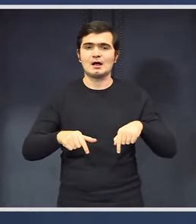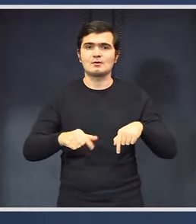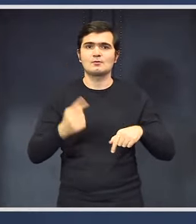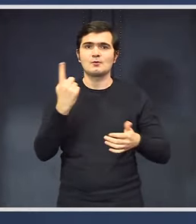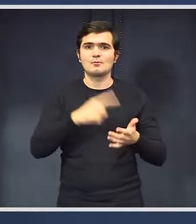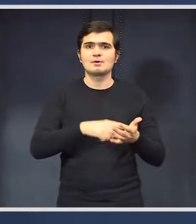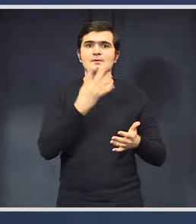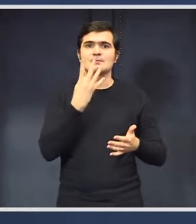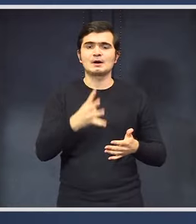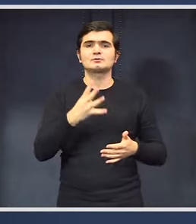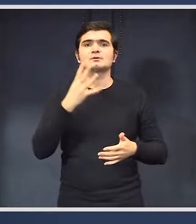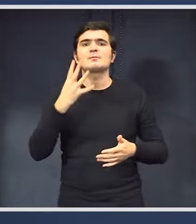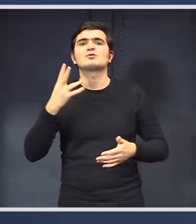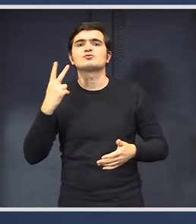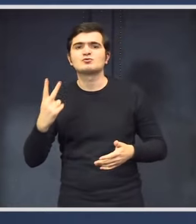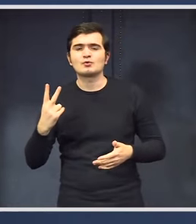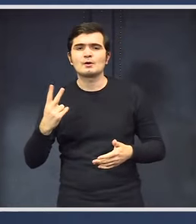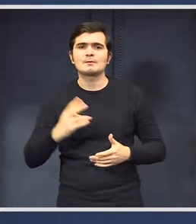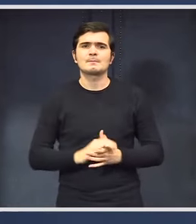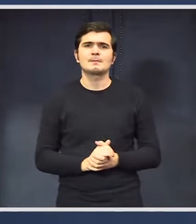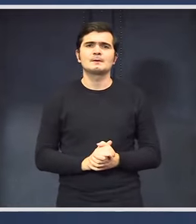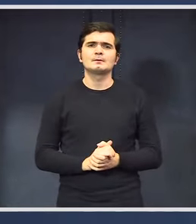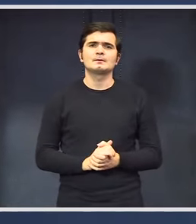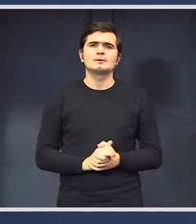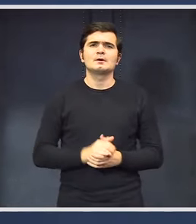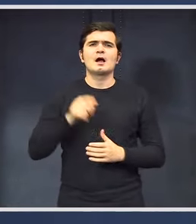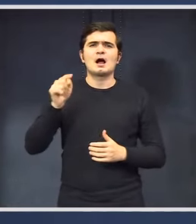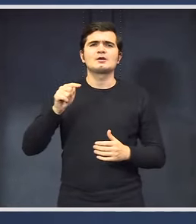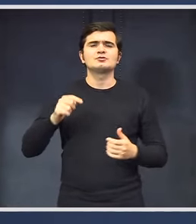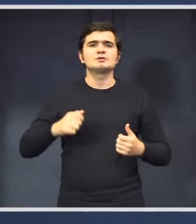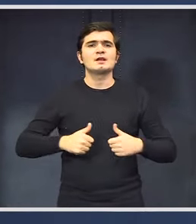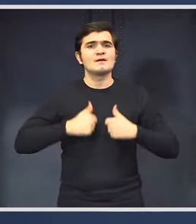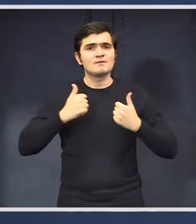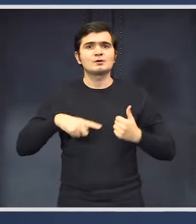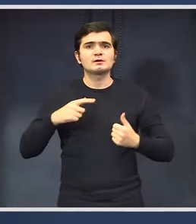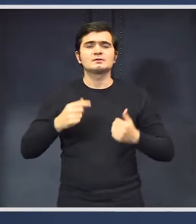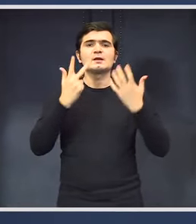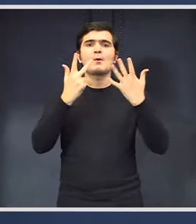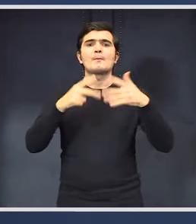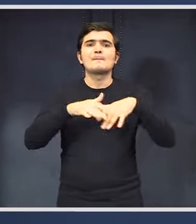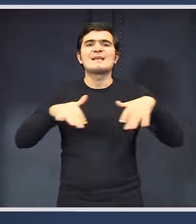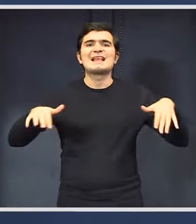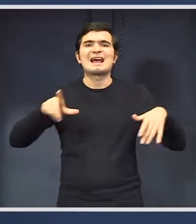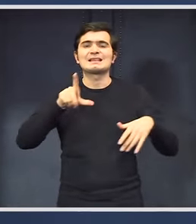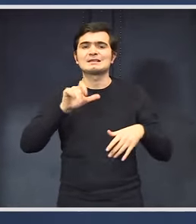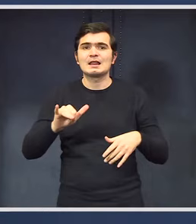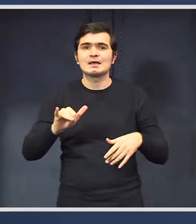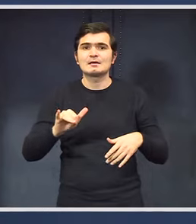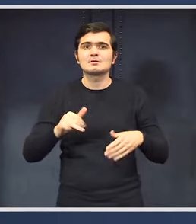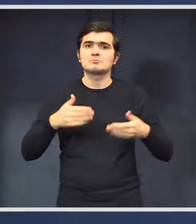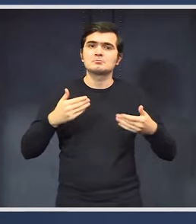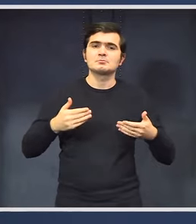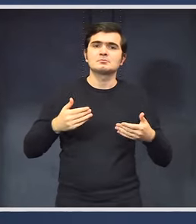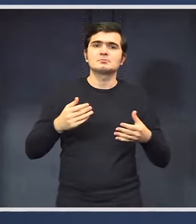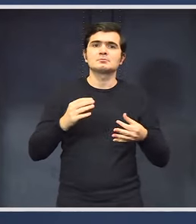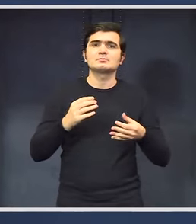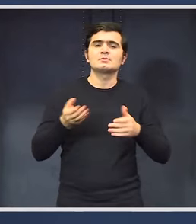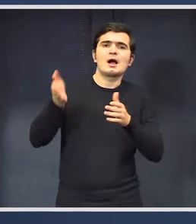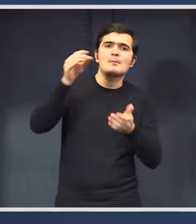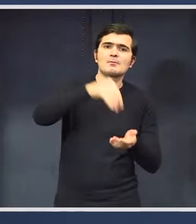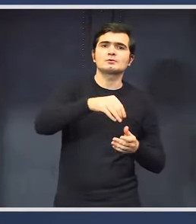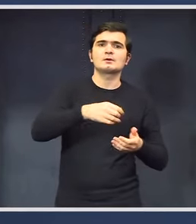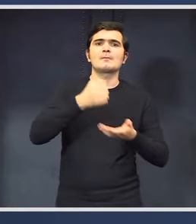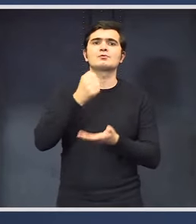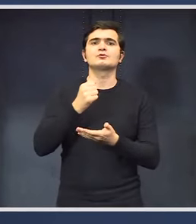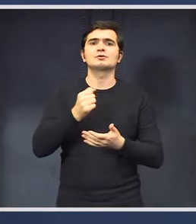la 1.442, efectul suplimentar este deja de 8 milioarde de lei. Deci deja am început bugetul cu 1 miliard de